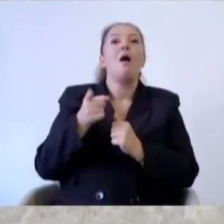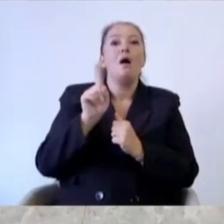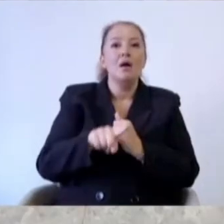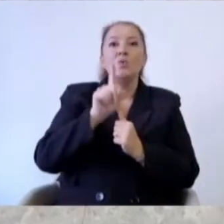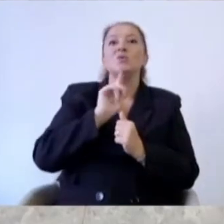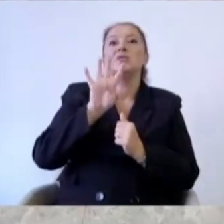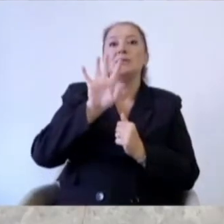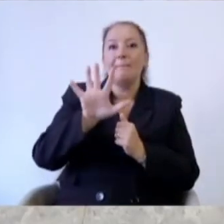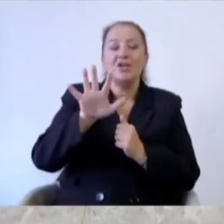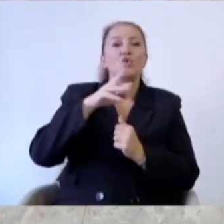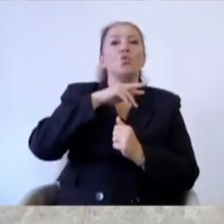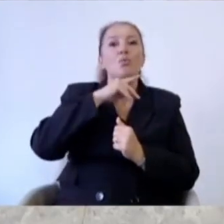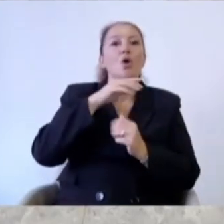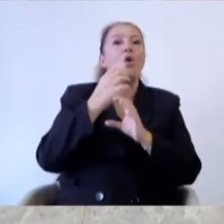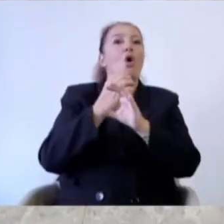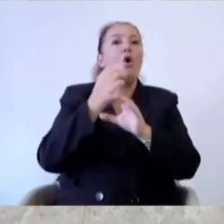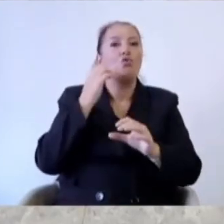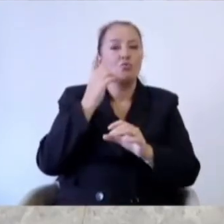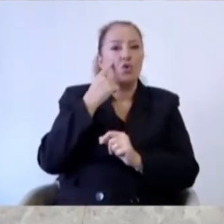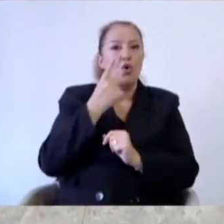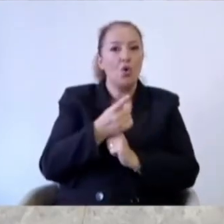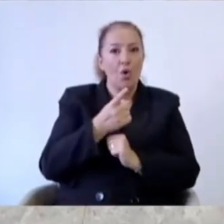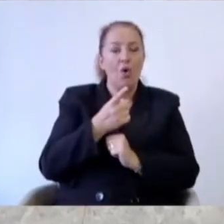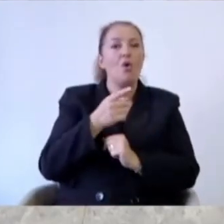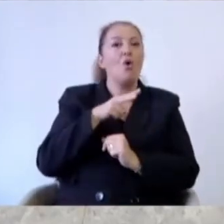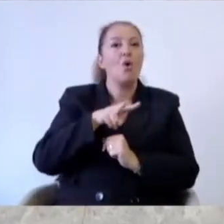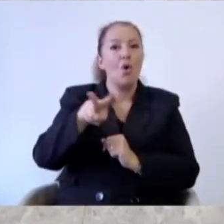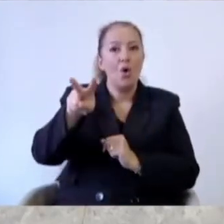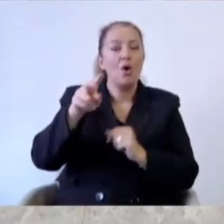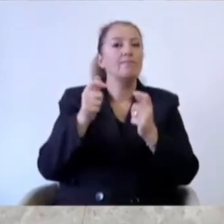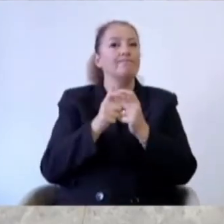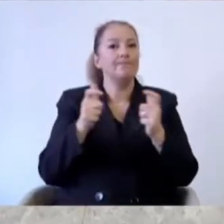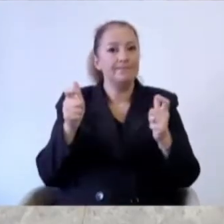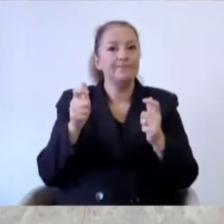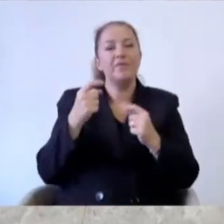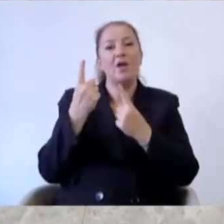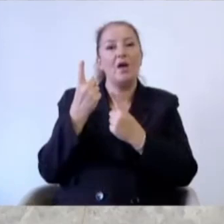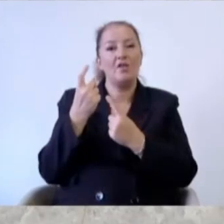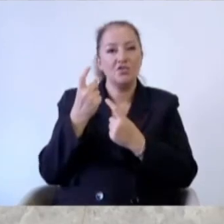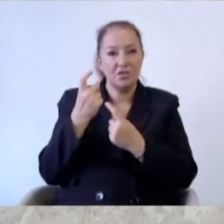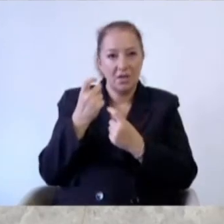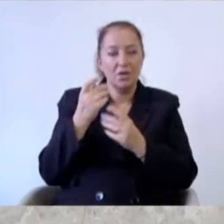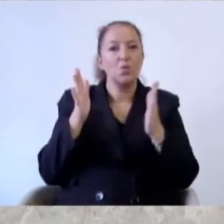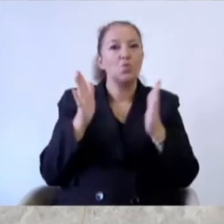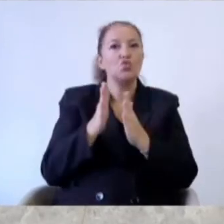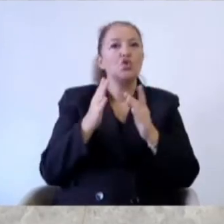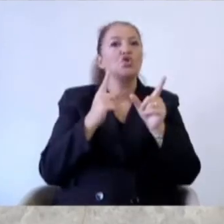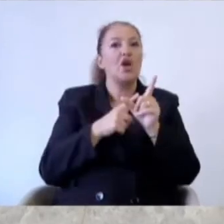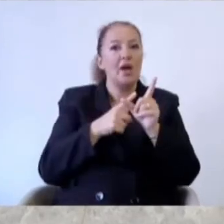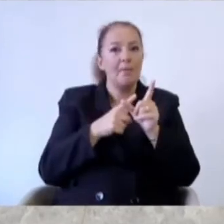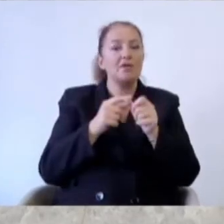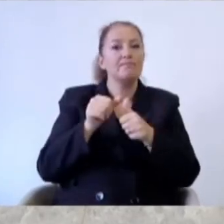yüz kırk beş numaralı otobüs hattının güzergahını da genişleterek avcılardan küçük çekmeceye